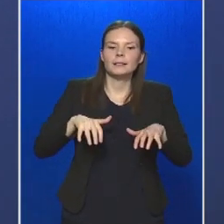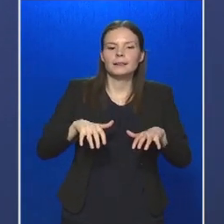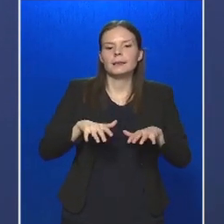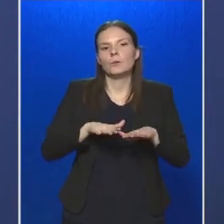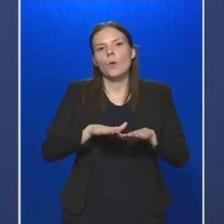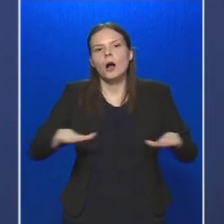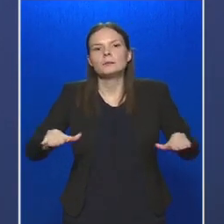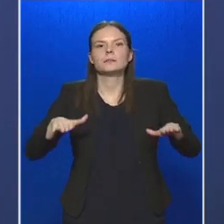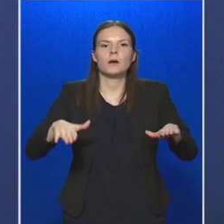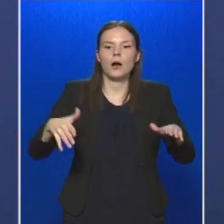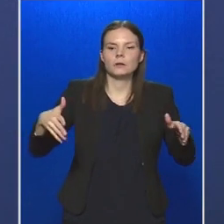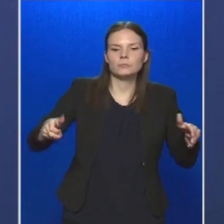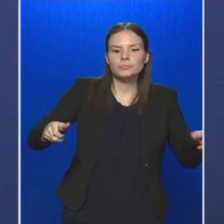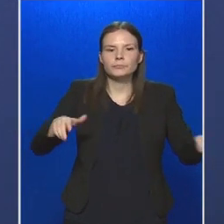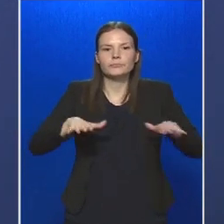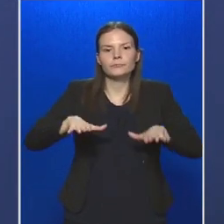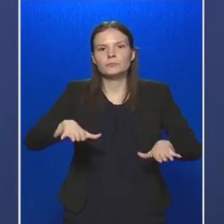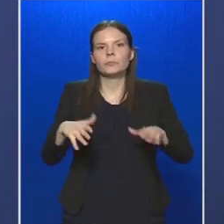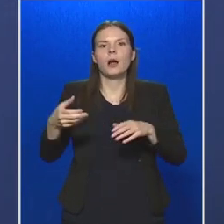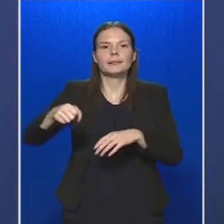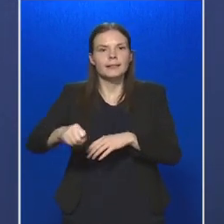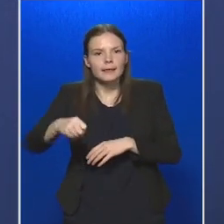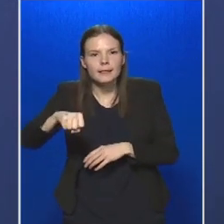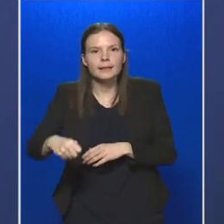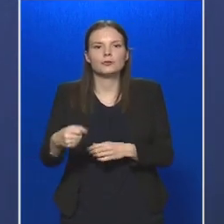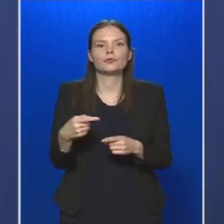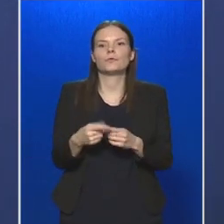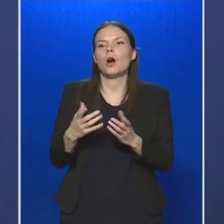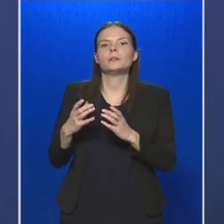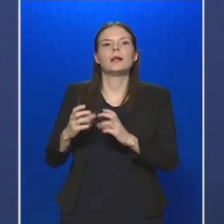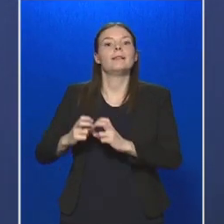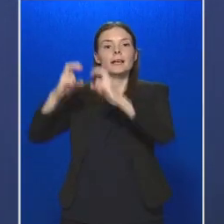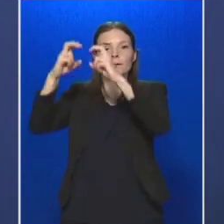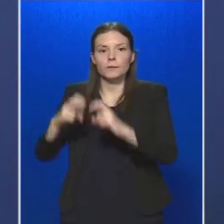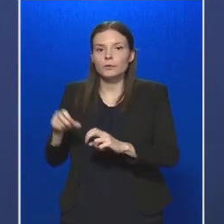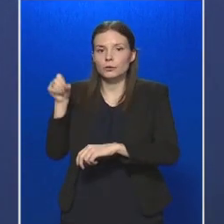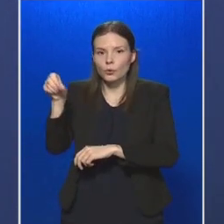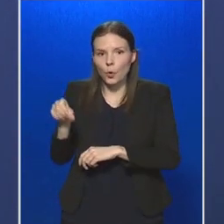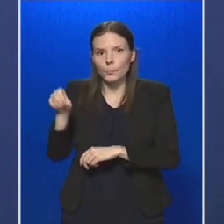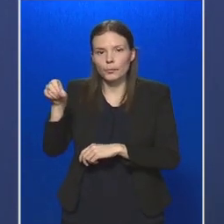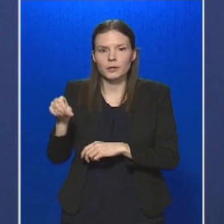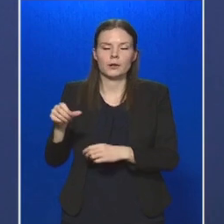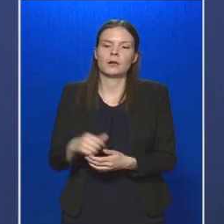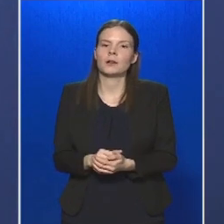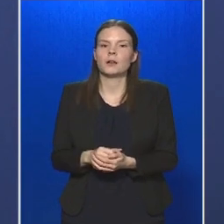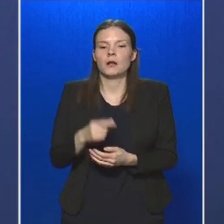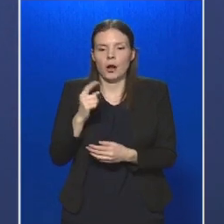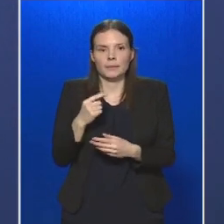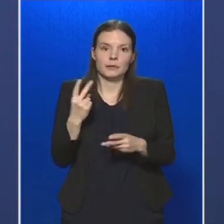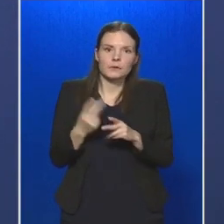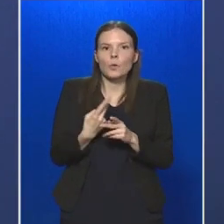a kilincseket, a lift nyomógombjait, tehát mindazon felületeket, amiket nagyon sokan